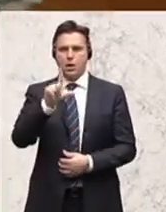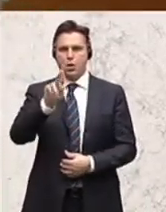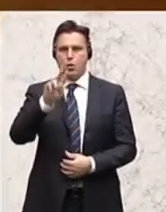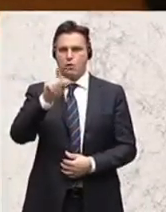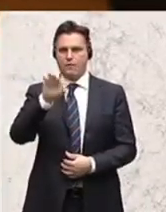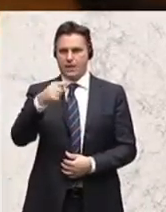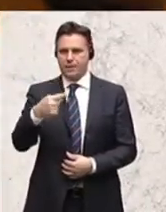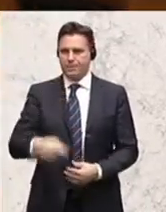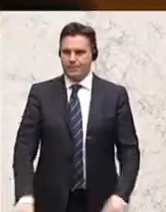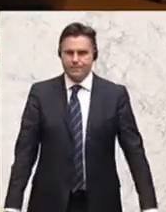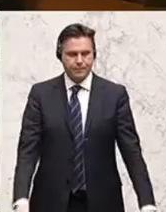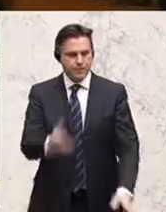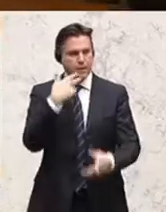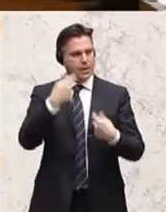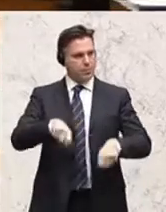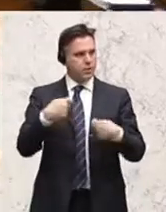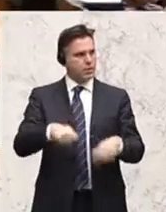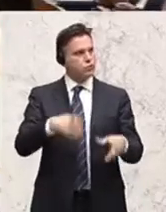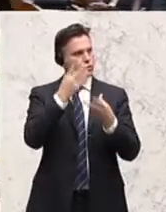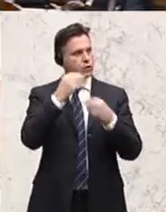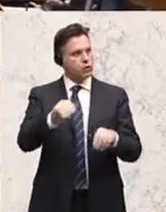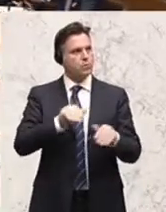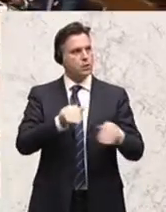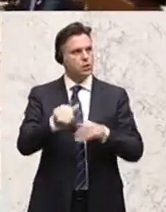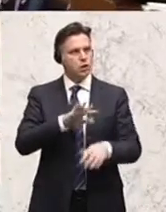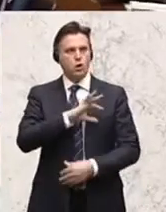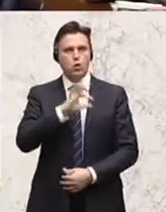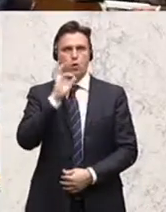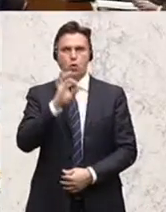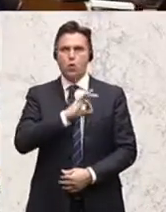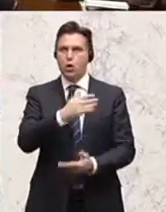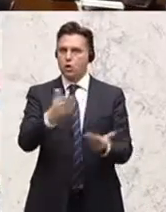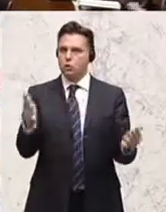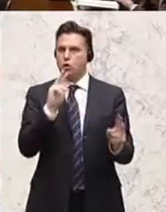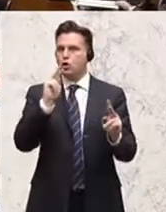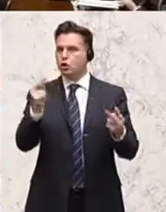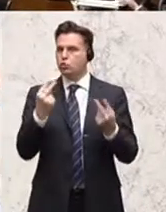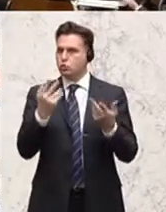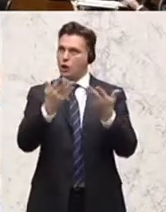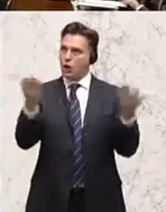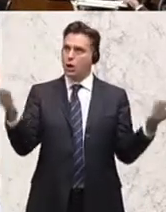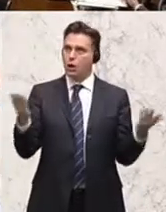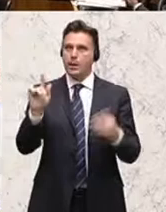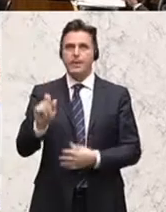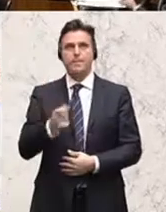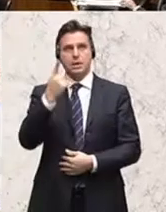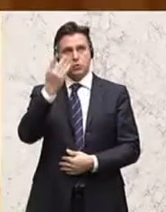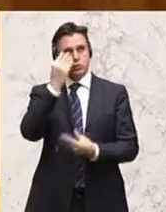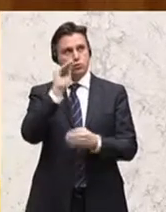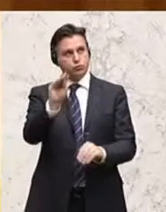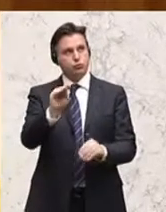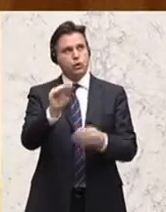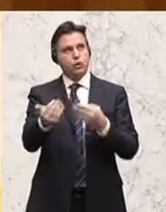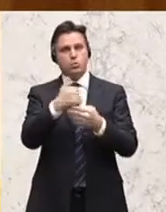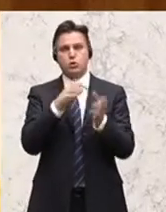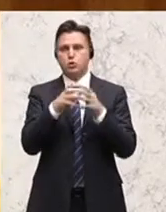Danke, Herr Präsident, geschätzter Herr Minister, geschätzte Kolleginnen und Kollegen, liebe Zuseherinnen und Zuseher, ganz besonders möchte ich begrüßen die